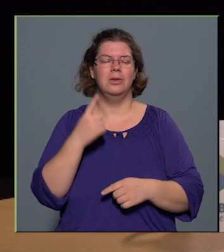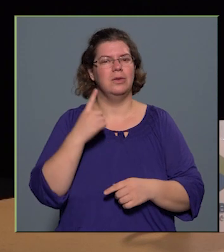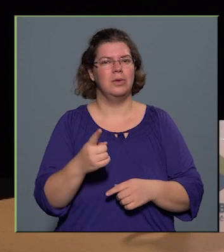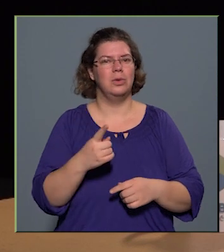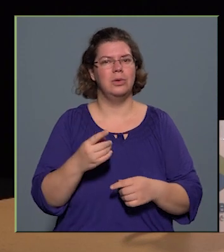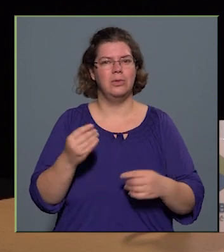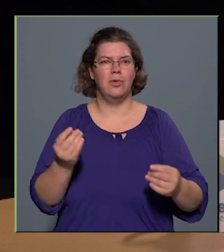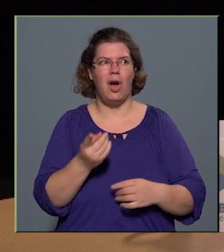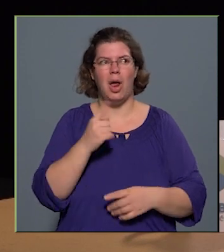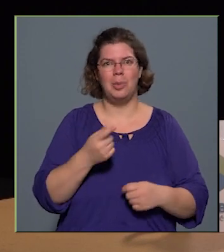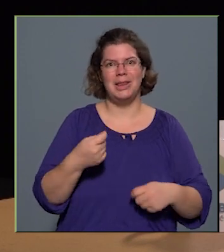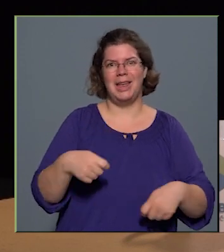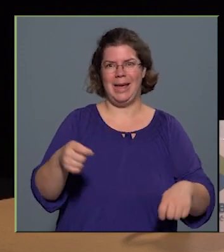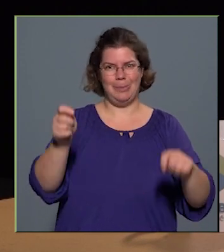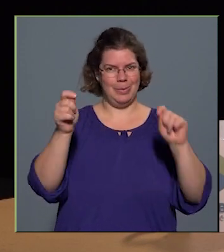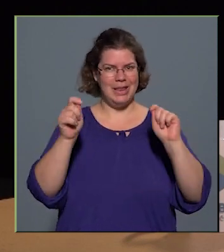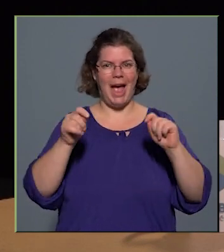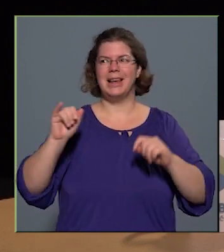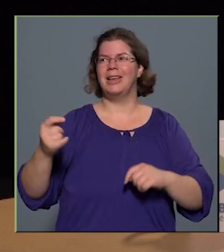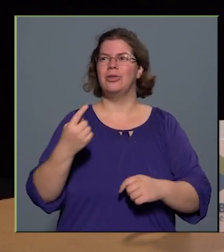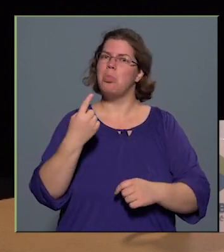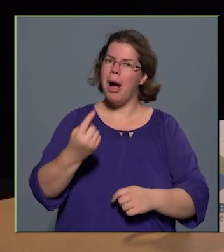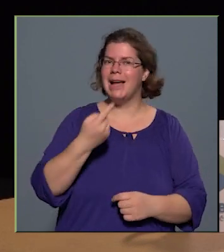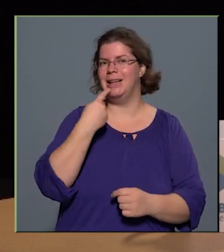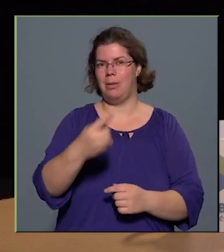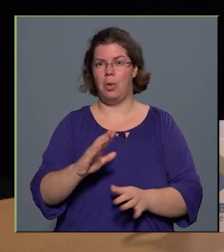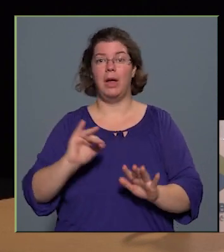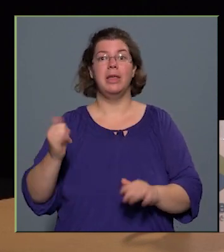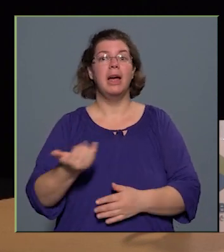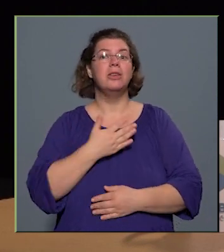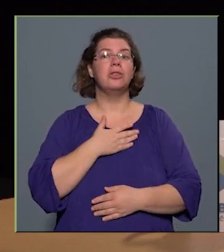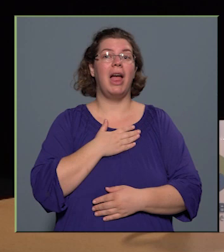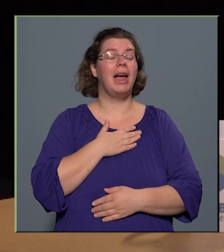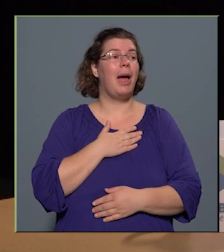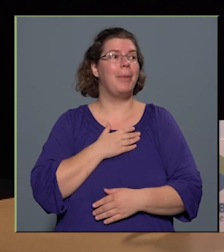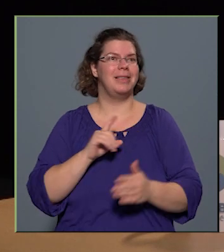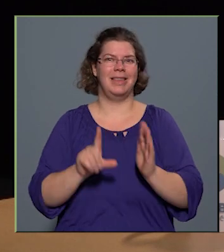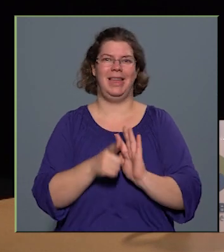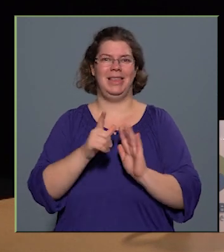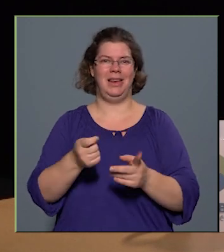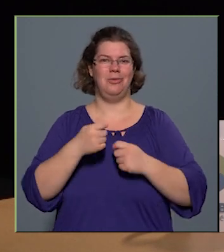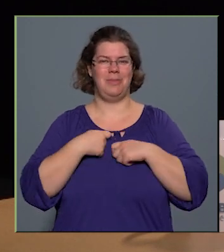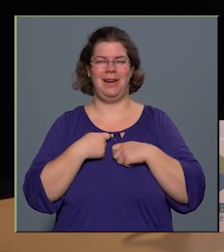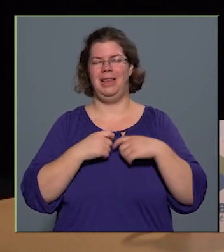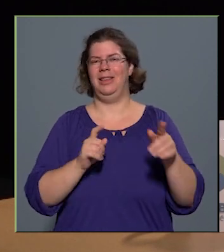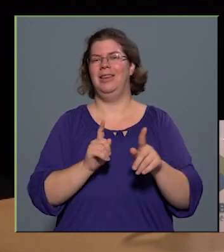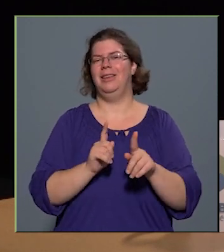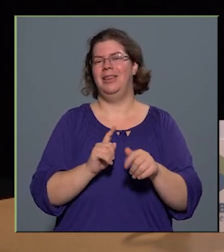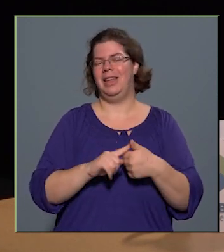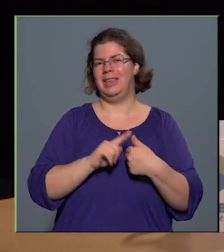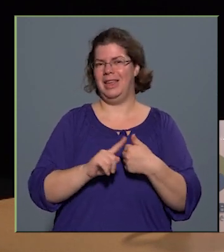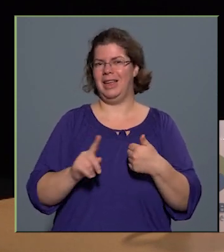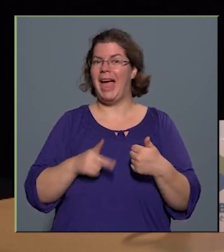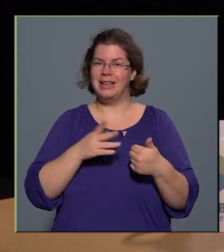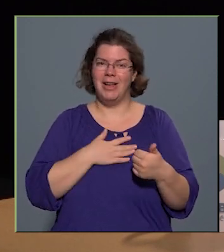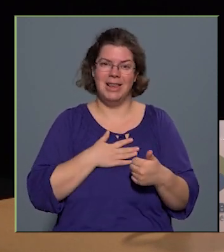valamit építeni, és magáénak mondhatja. És nekem ez kétszer is megadatolt. Az egyik ilyen nekem, egyik